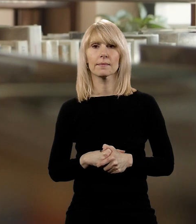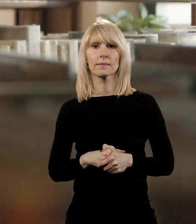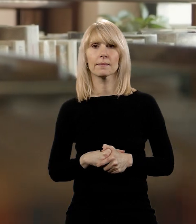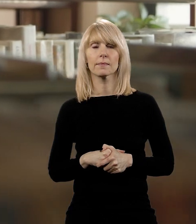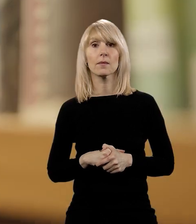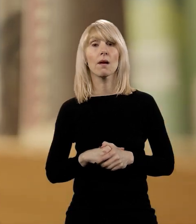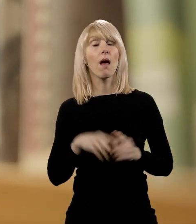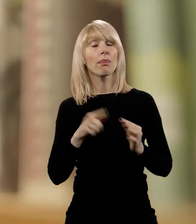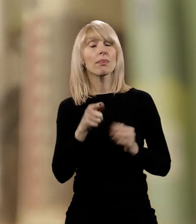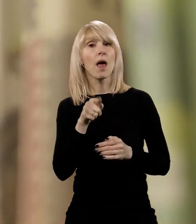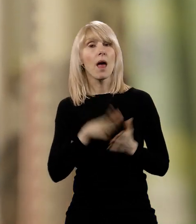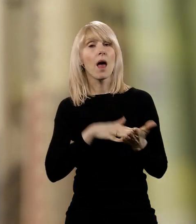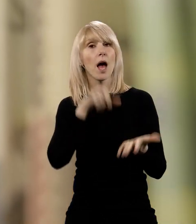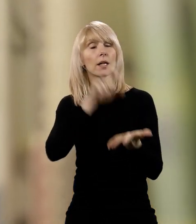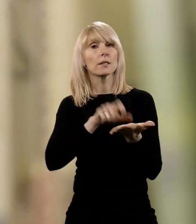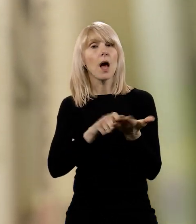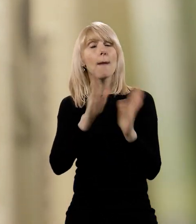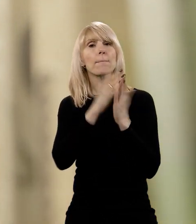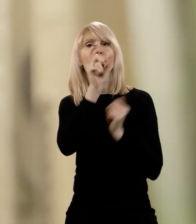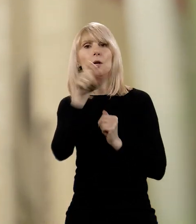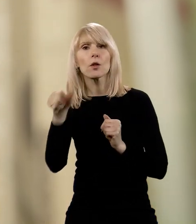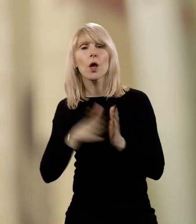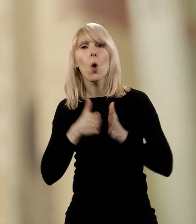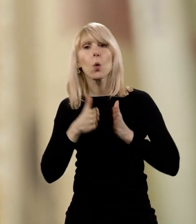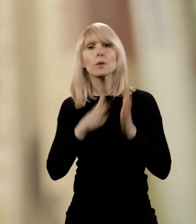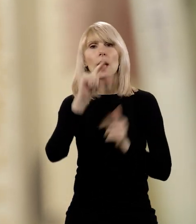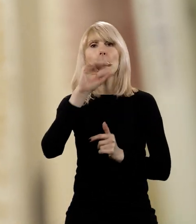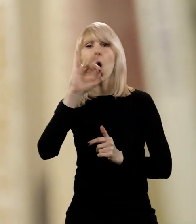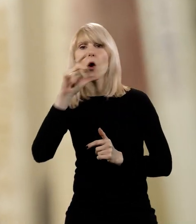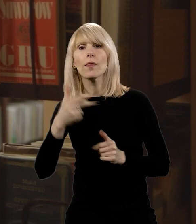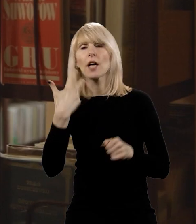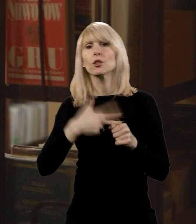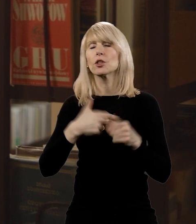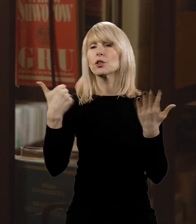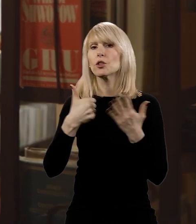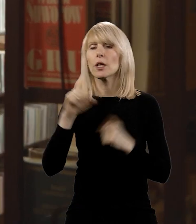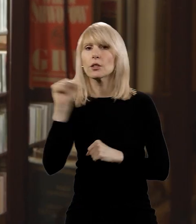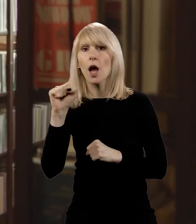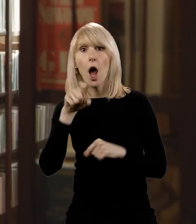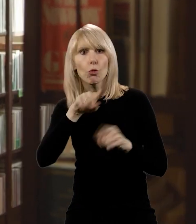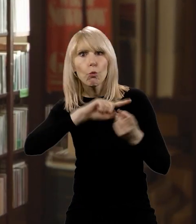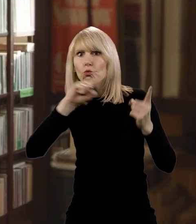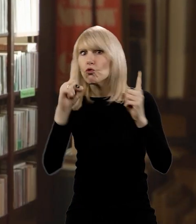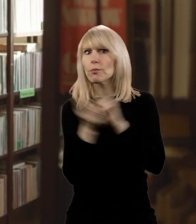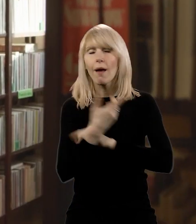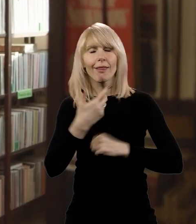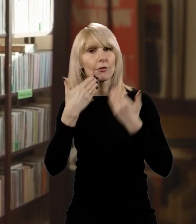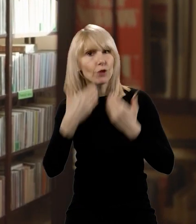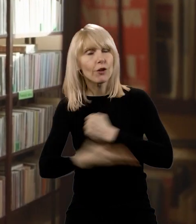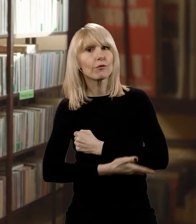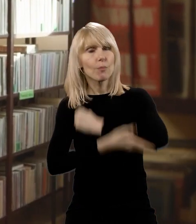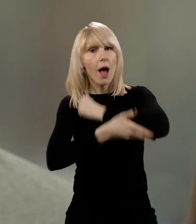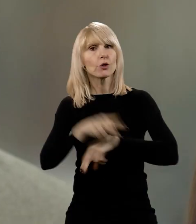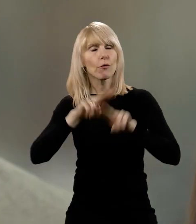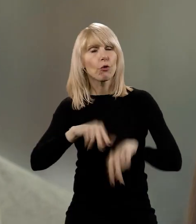Jesteśmy w Miejskiej Bibliotece przy ulicy Polnej 36A, która przeszła niezłą metamorfozę dzięki wsparciu funduszy europejskich.